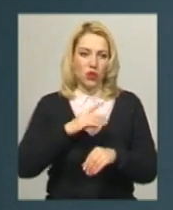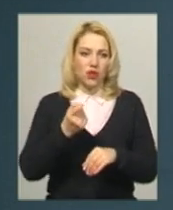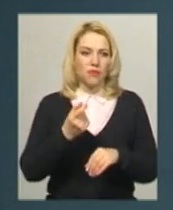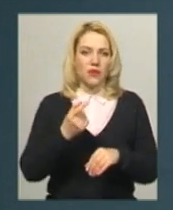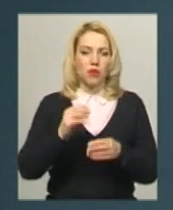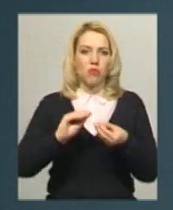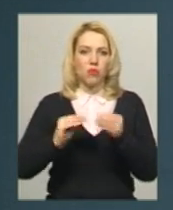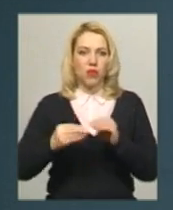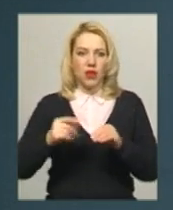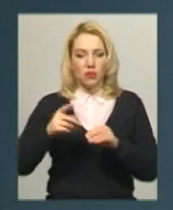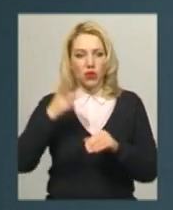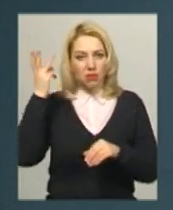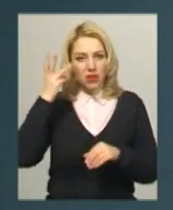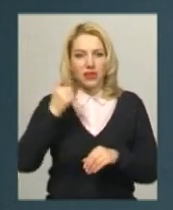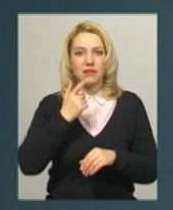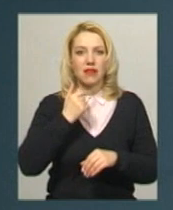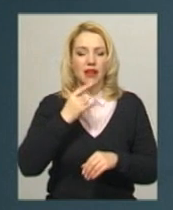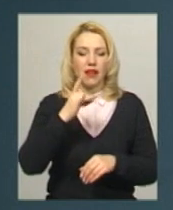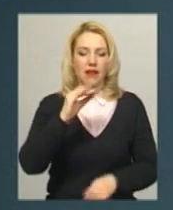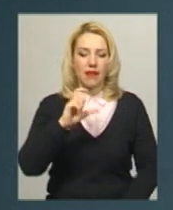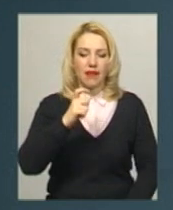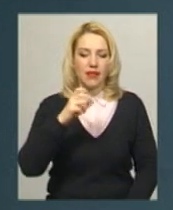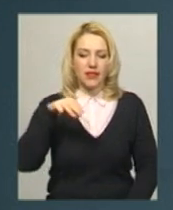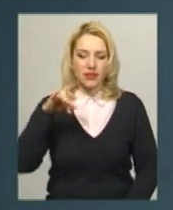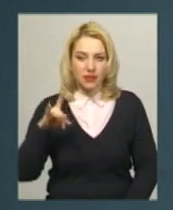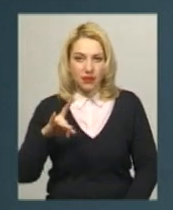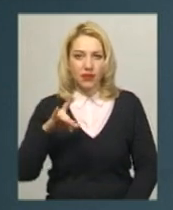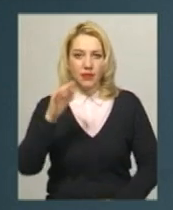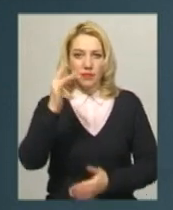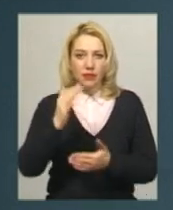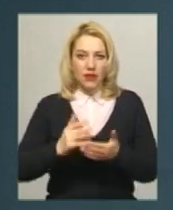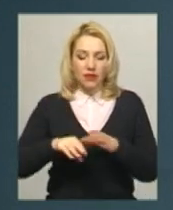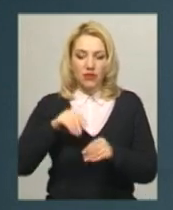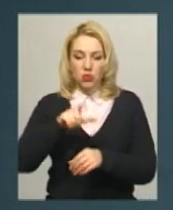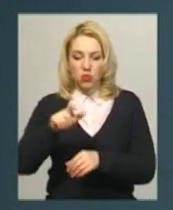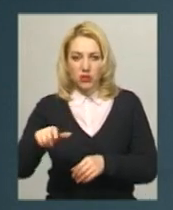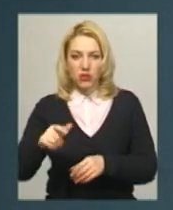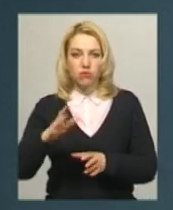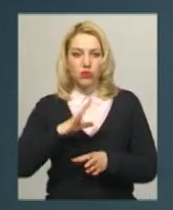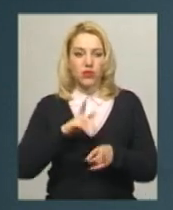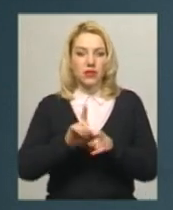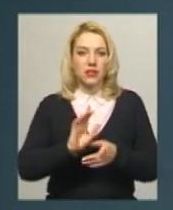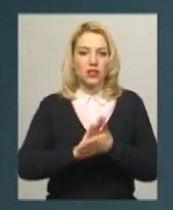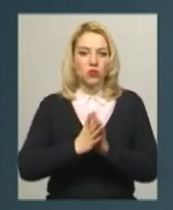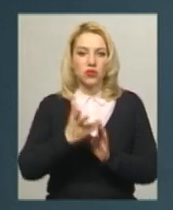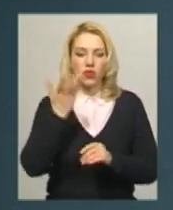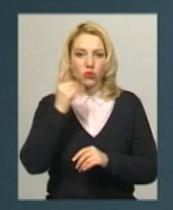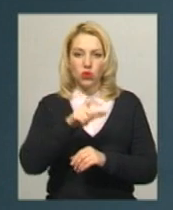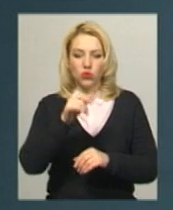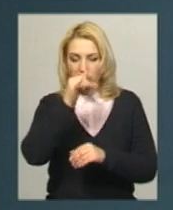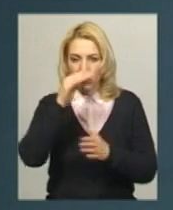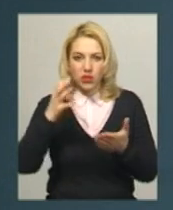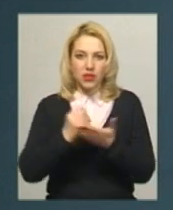Хмельницькому, в Кросилові з реєстром виборців. Були ситуації, коли багато людей не могли знайти себе в списках виборців,